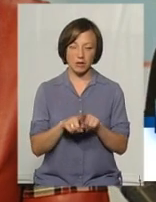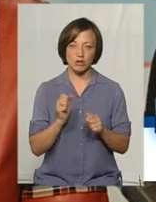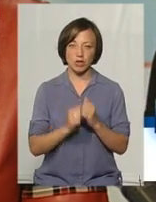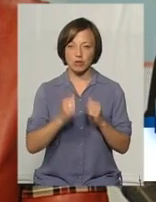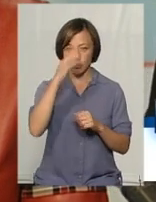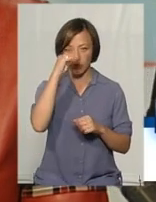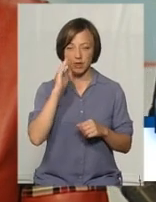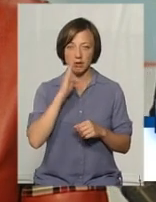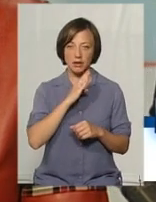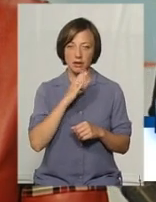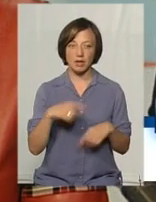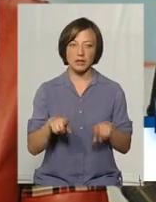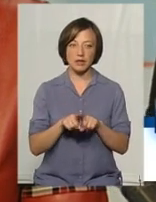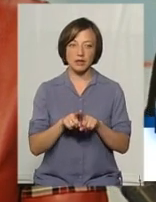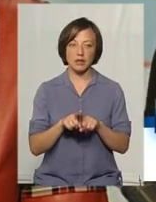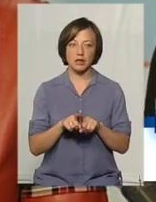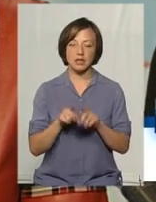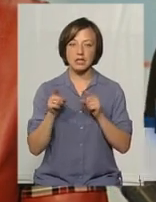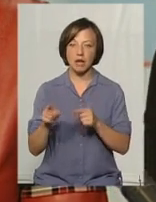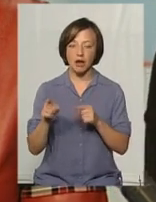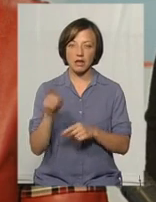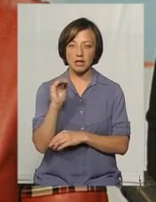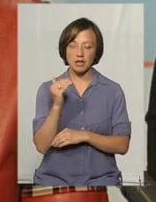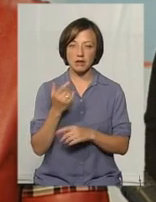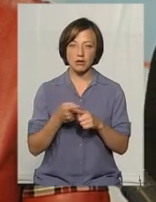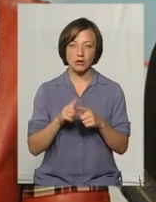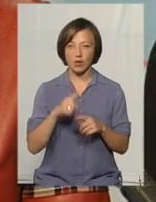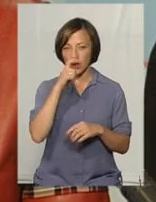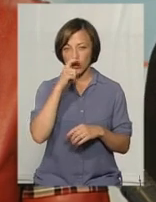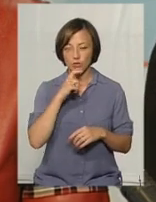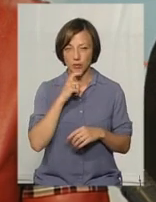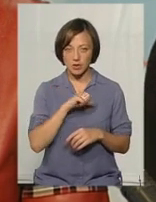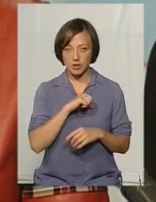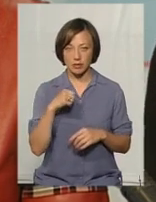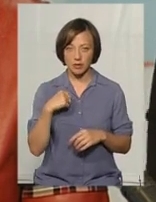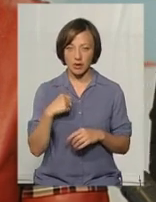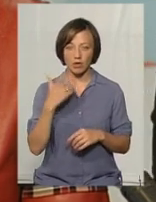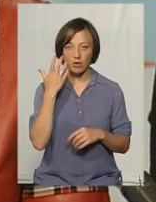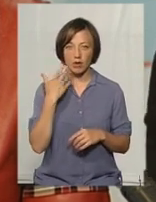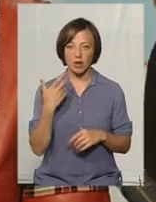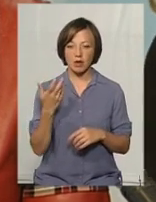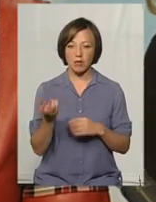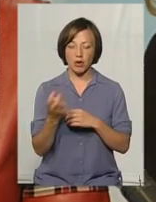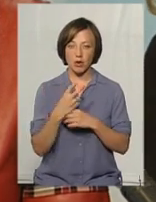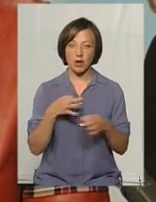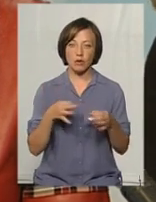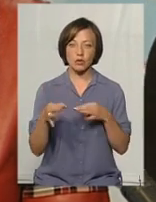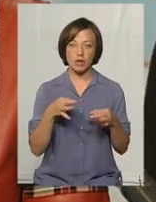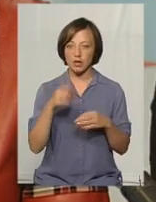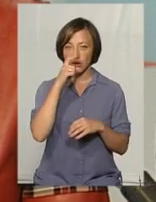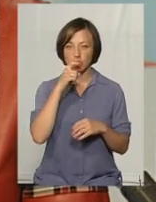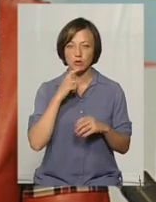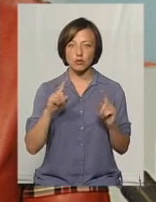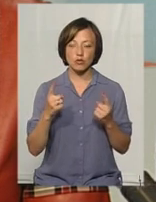батьки настільки можуть залякати дитину, самі цього не розуміючи, що коли вони приходять до нас на консультацію, вони не